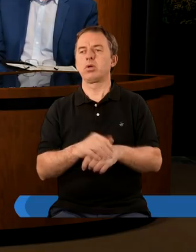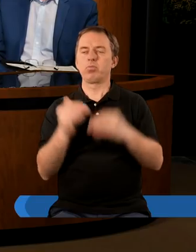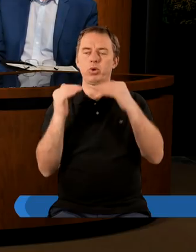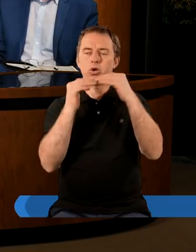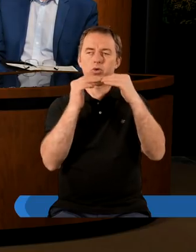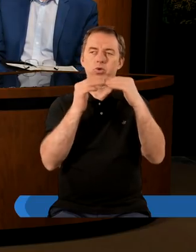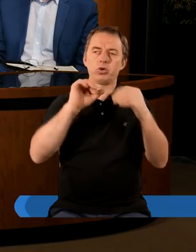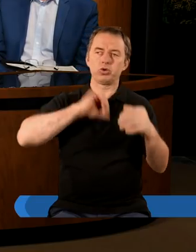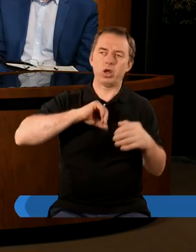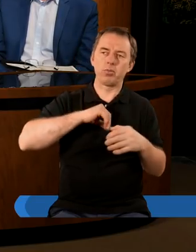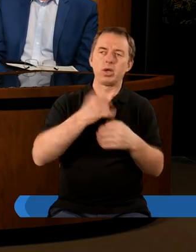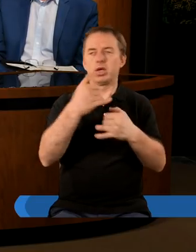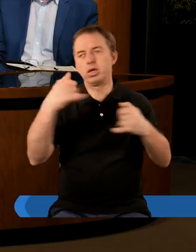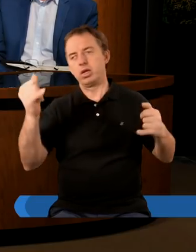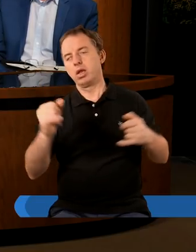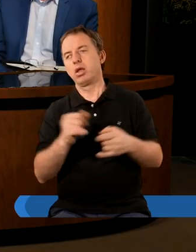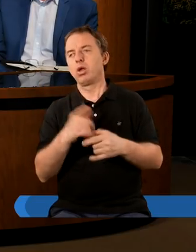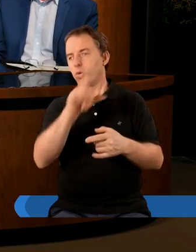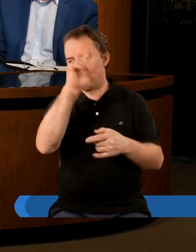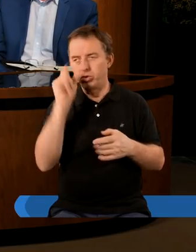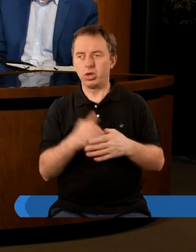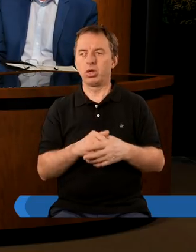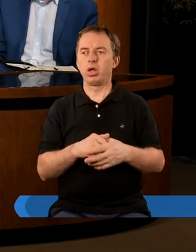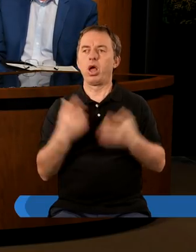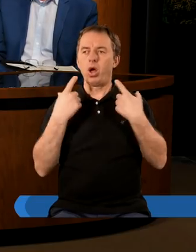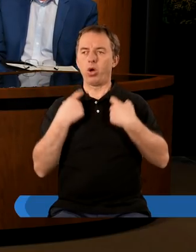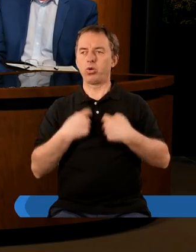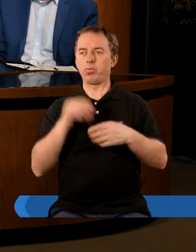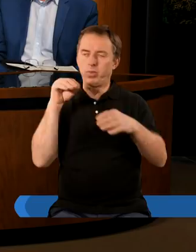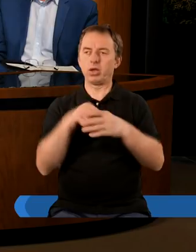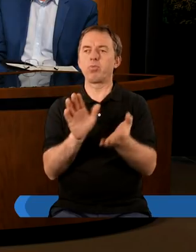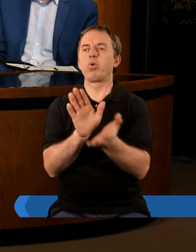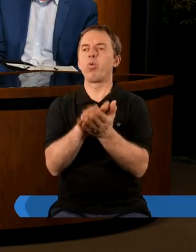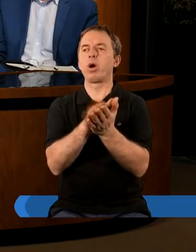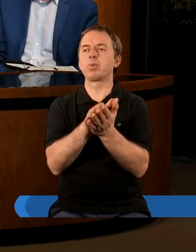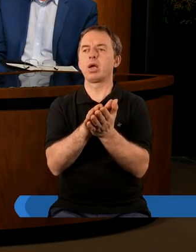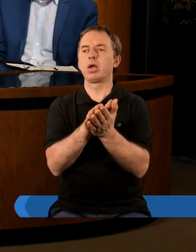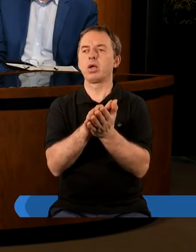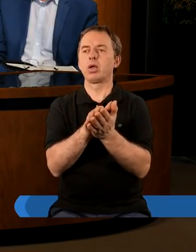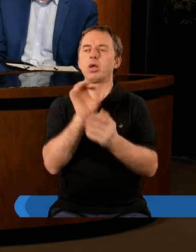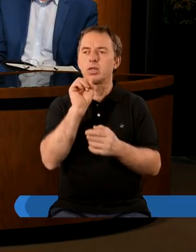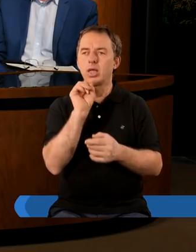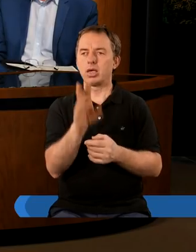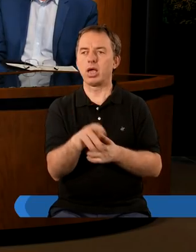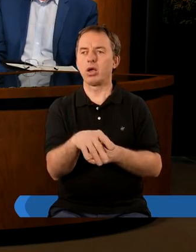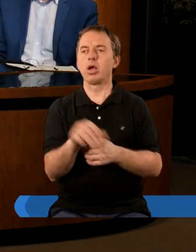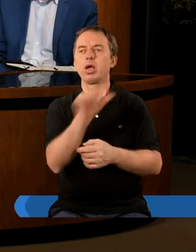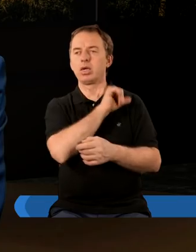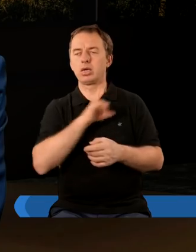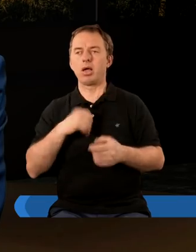porównując siebie też z innymi ludźmi często popadamy w taką pułapkę właśnie takiego